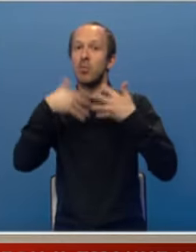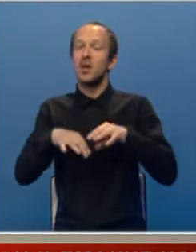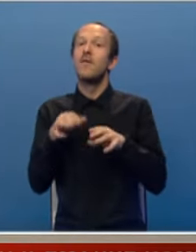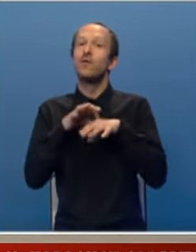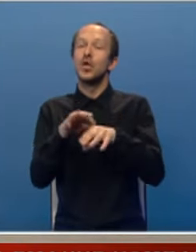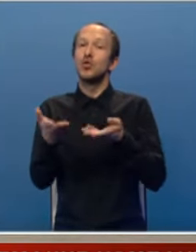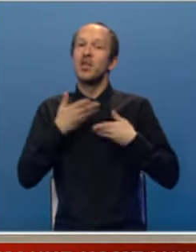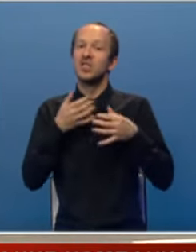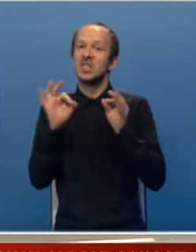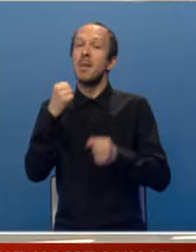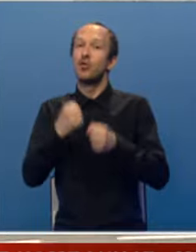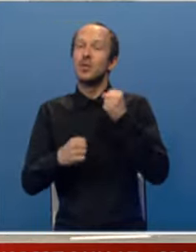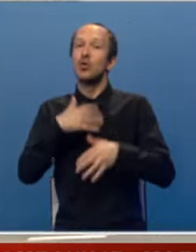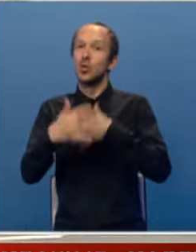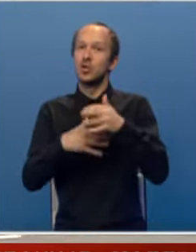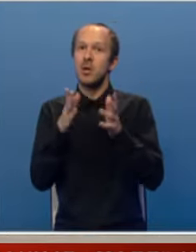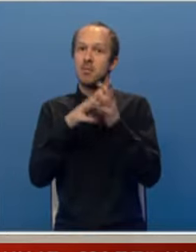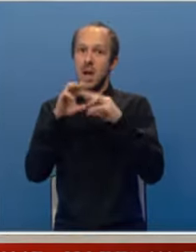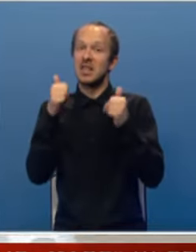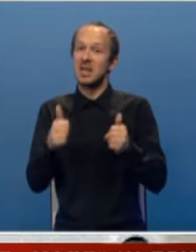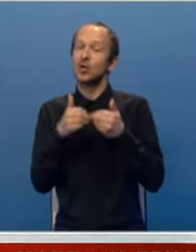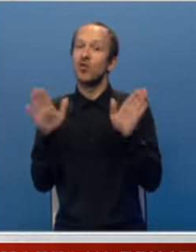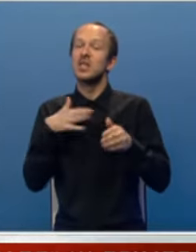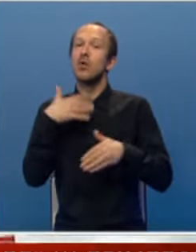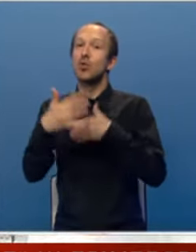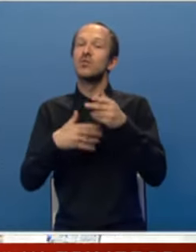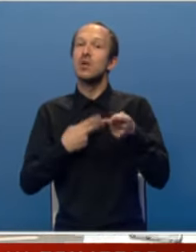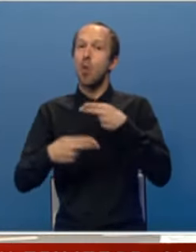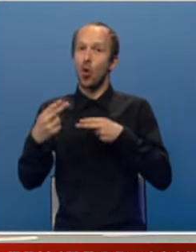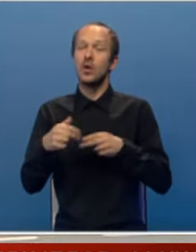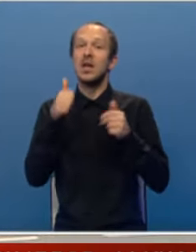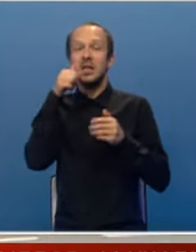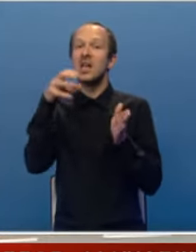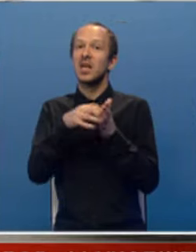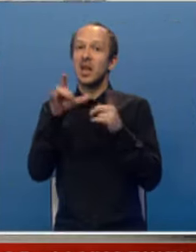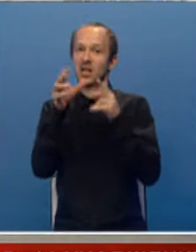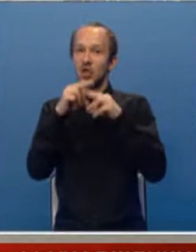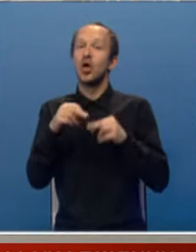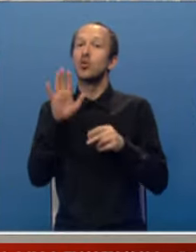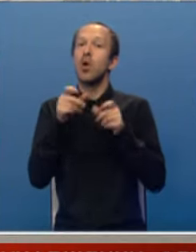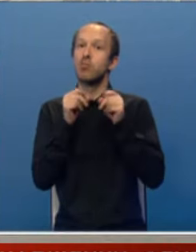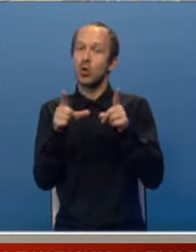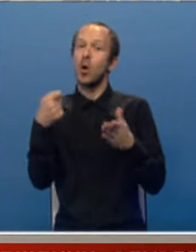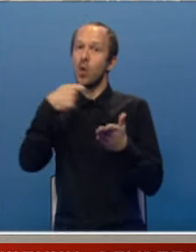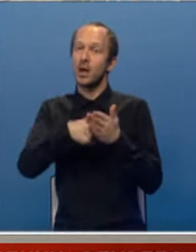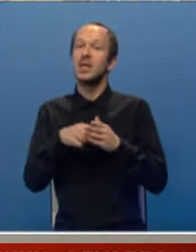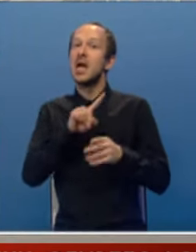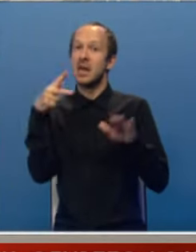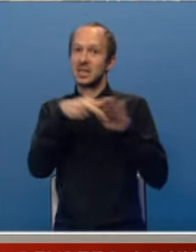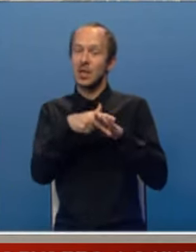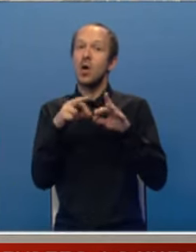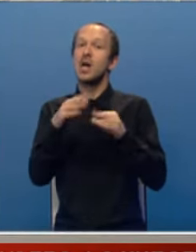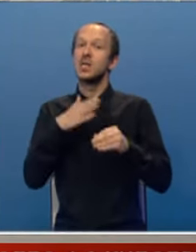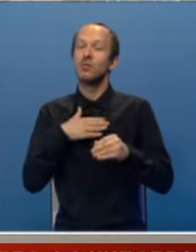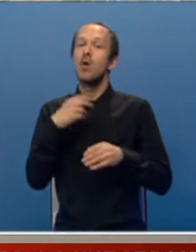vodeći dobavljašt sistema za automobilsku industriju Male danas otvorila svoj proizvodni pogon. Na dan grada Laktaša to je i poruka da ulaganja nestaju, a